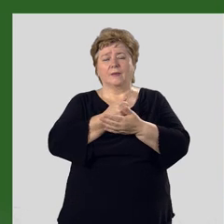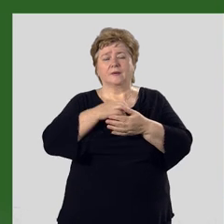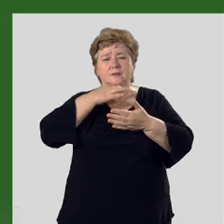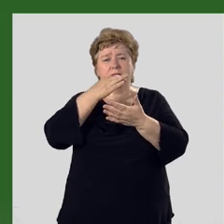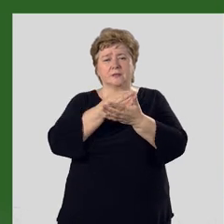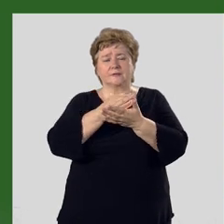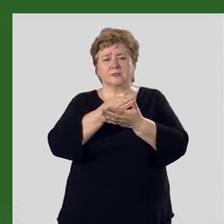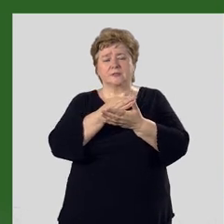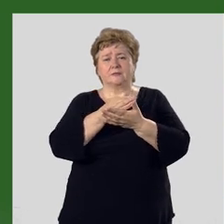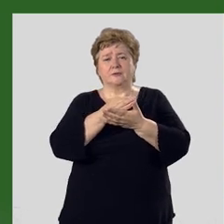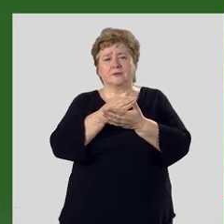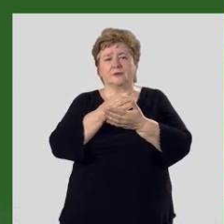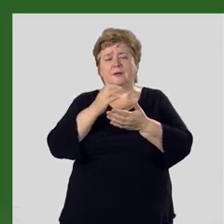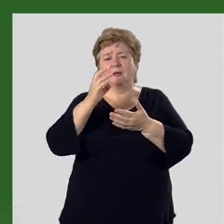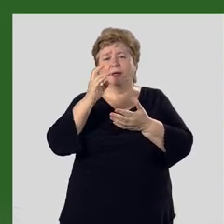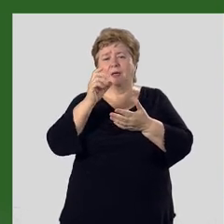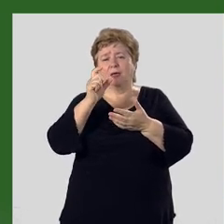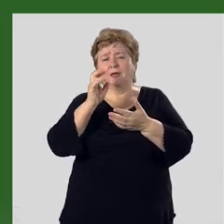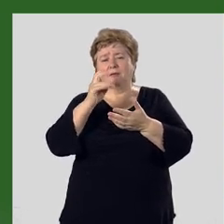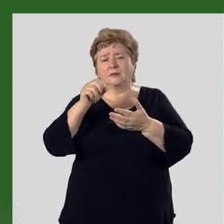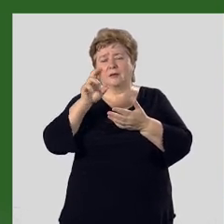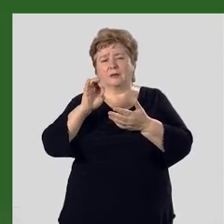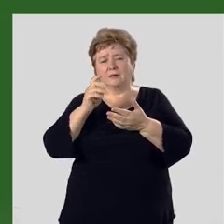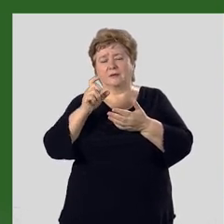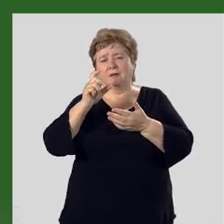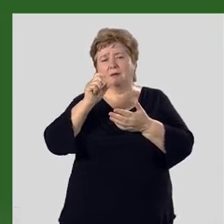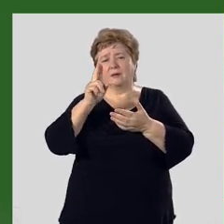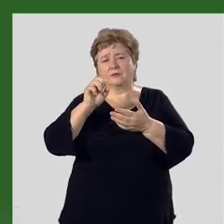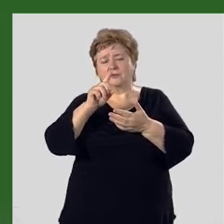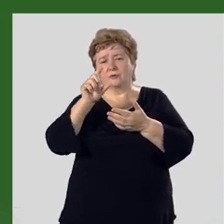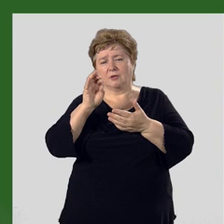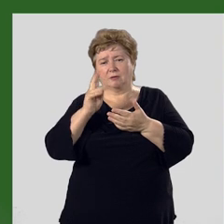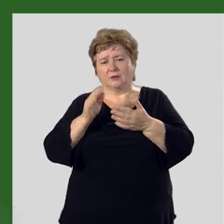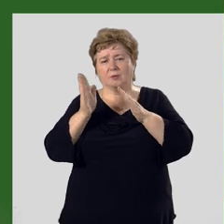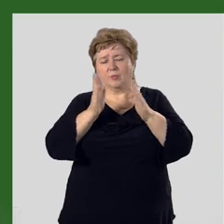соответствие. Эндогенные и экзогенные процессы.